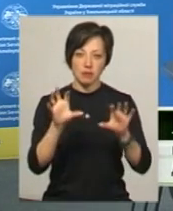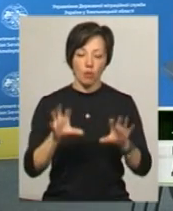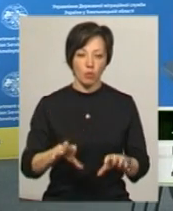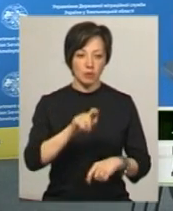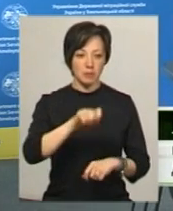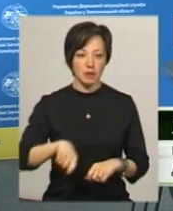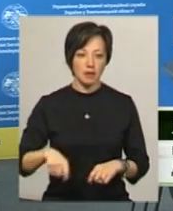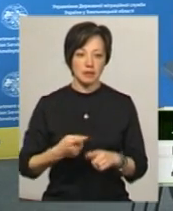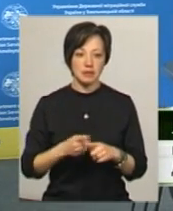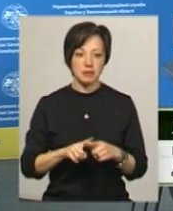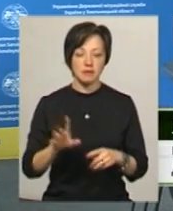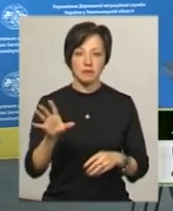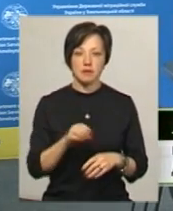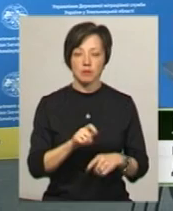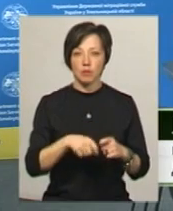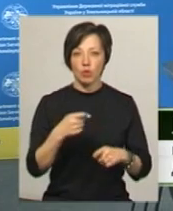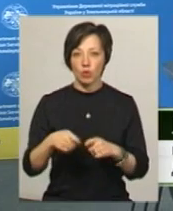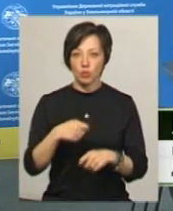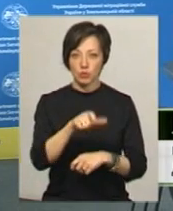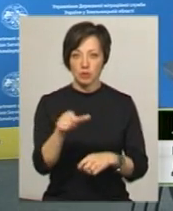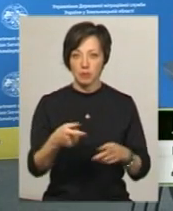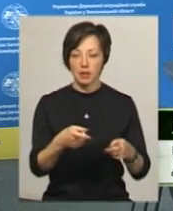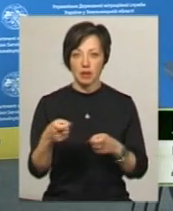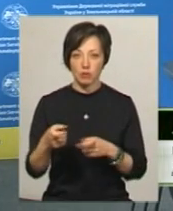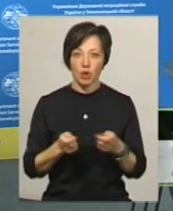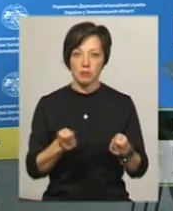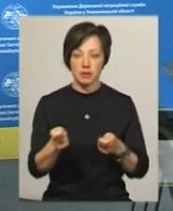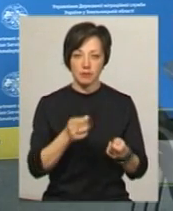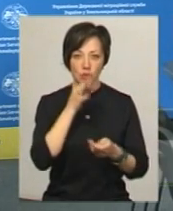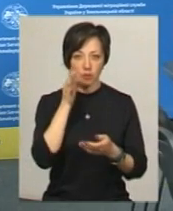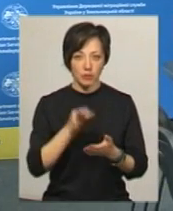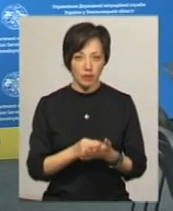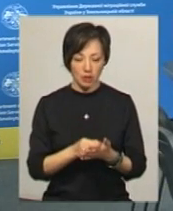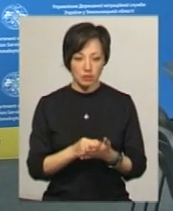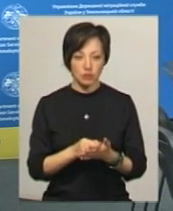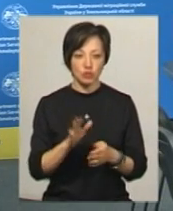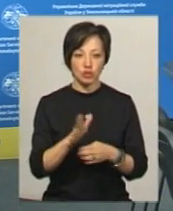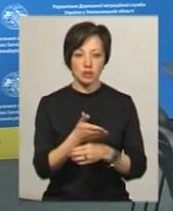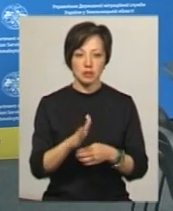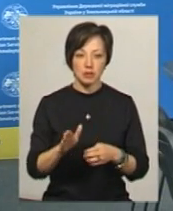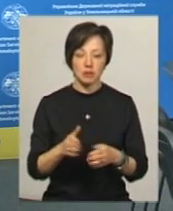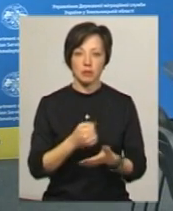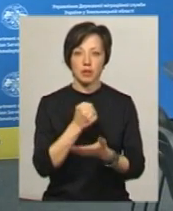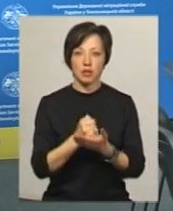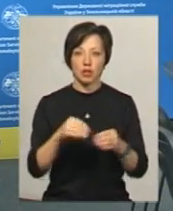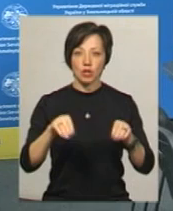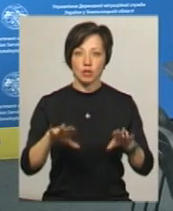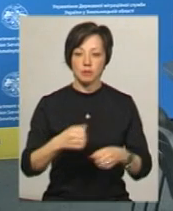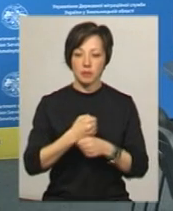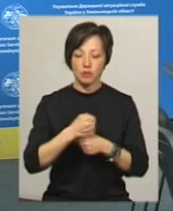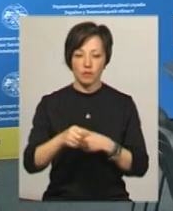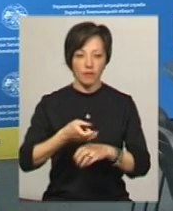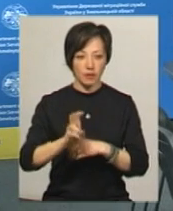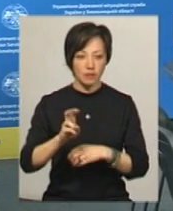Всі порушники міграційного законодавства притягнені до адміністративної відповідальності Частина з них прийнято рішення про примусове